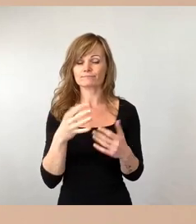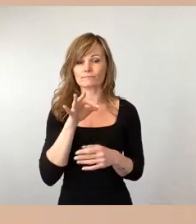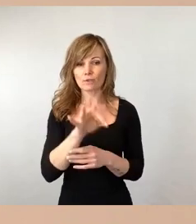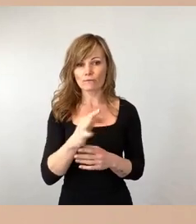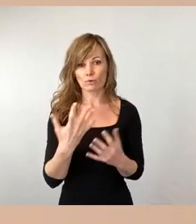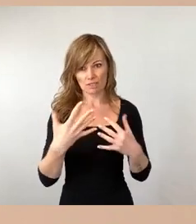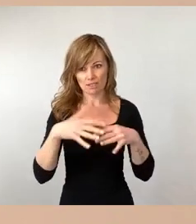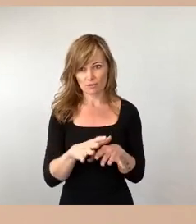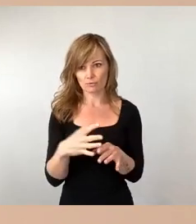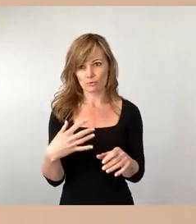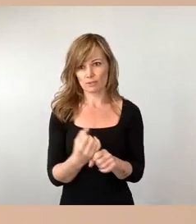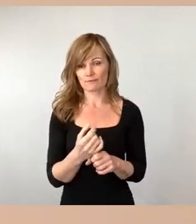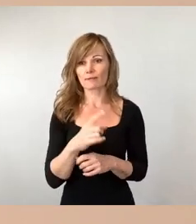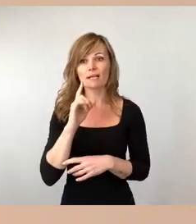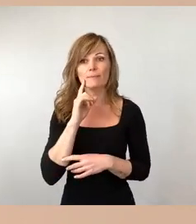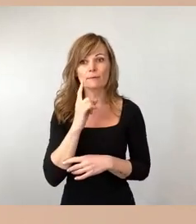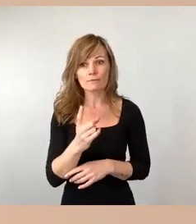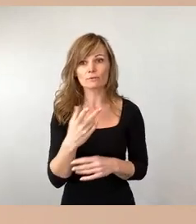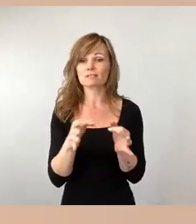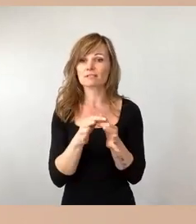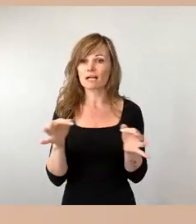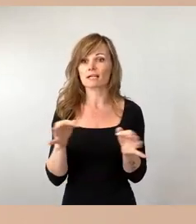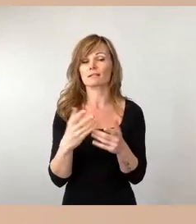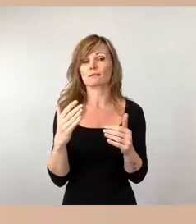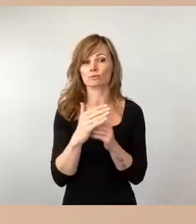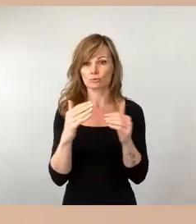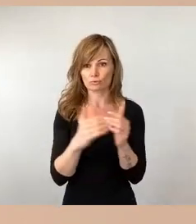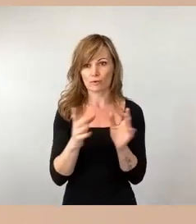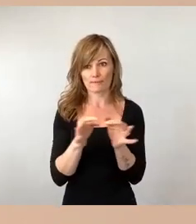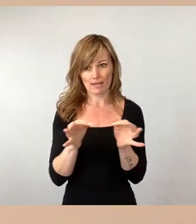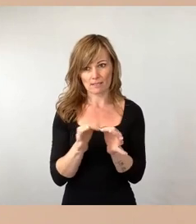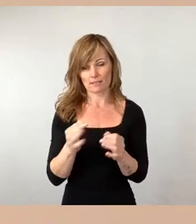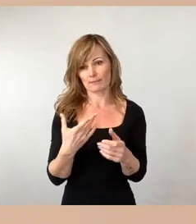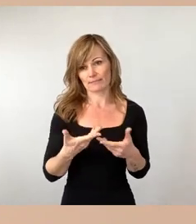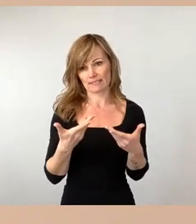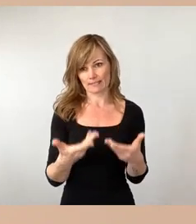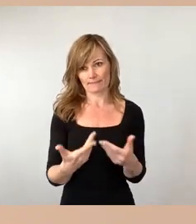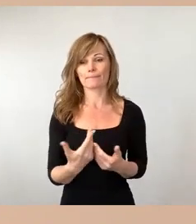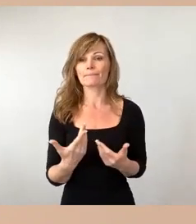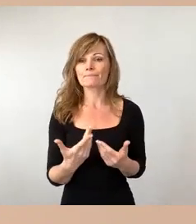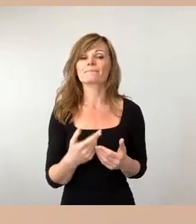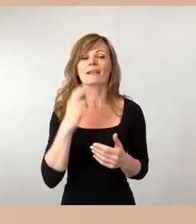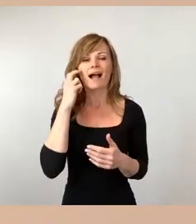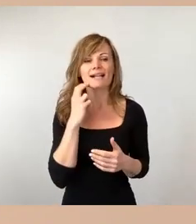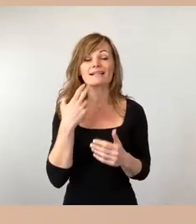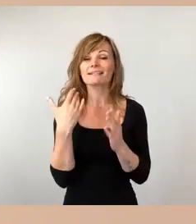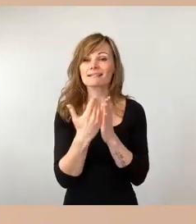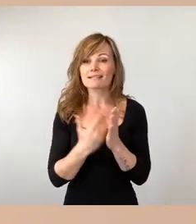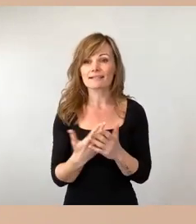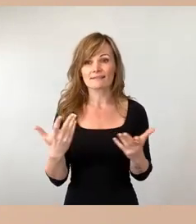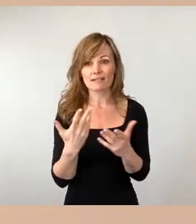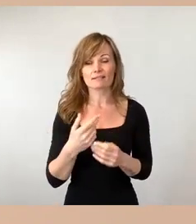auch tagesstrukturierende Maßnahmen zu ermöglichen. Ich zitiere mal das alte Gesetz. § 5, heute schon immer